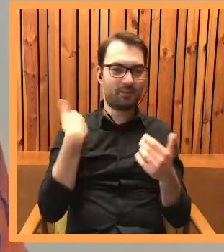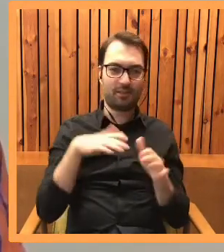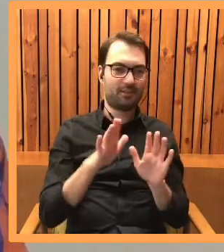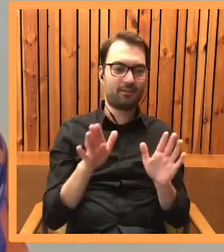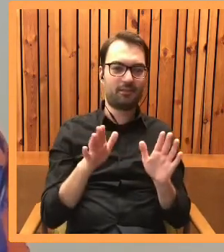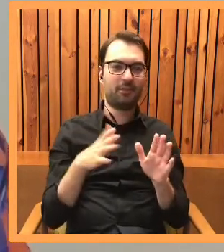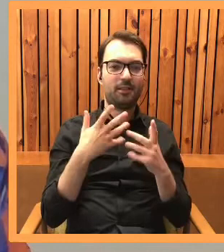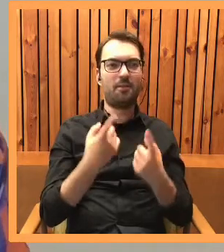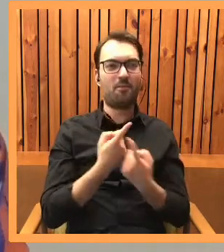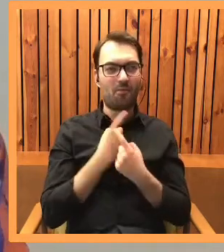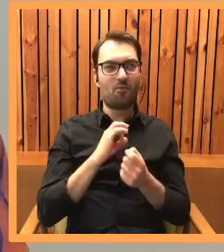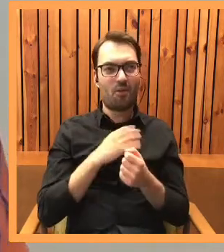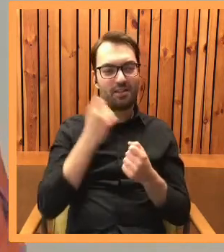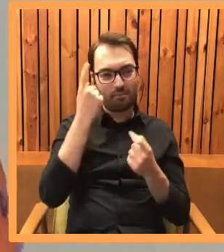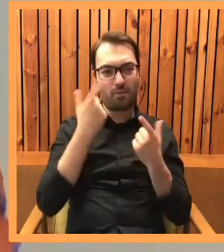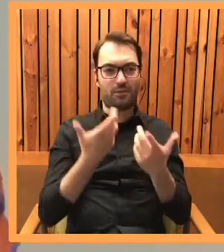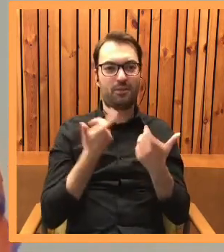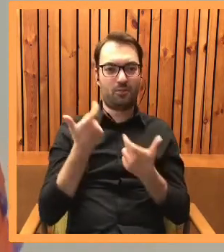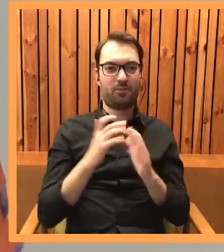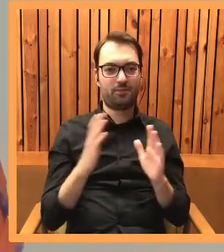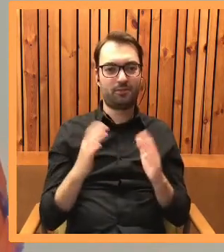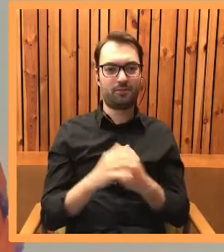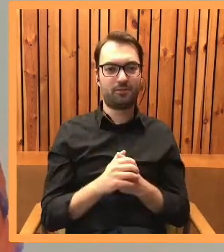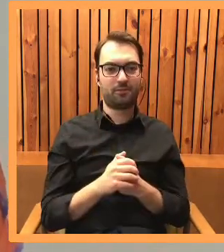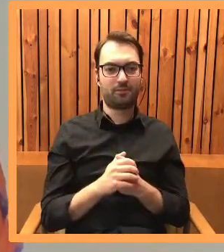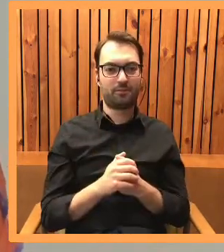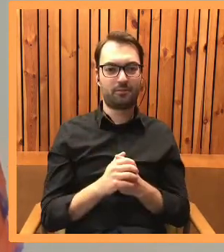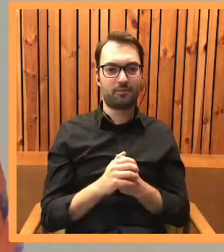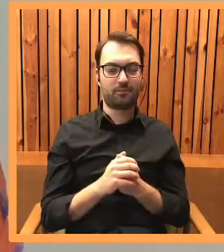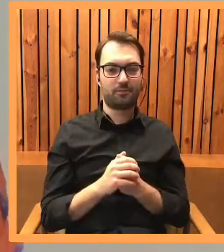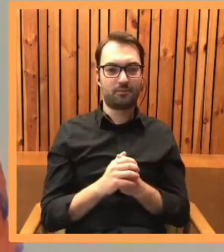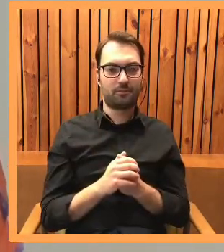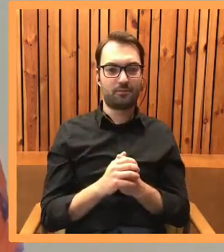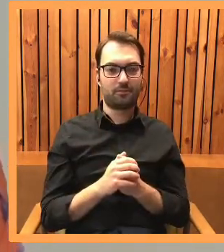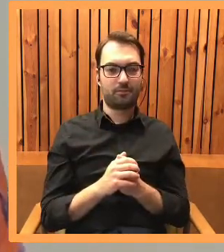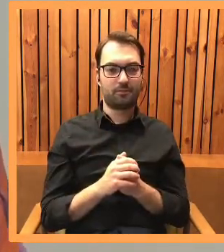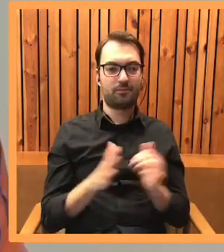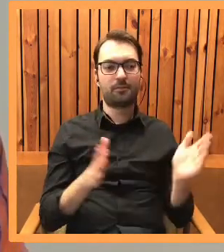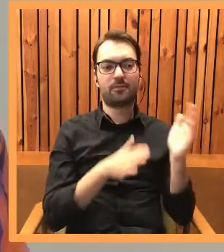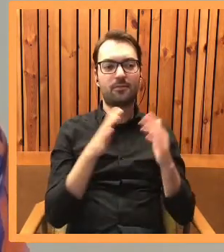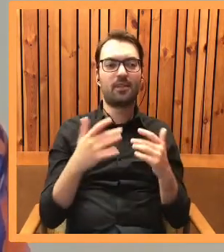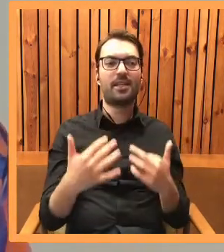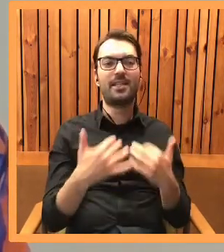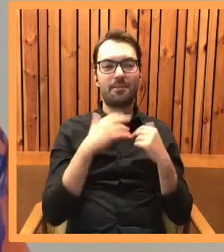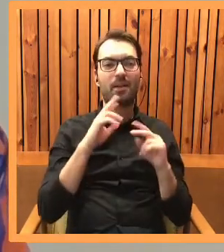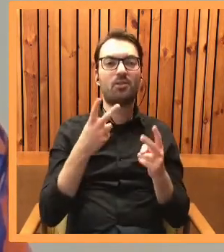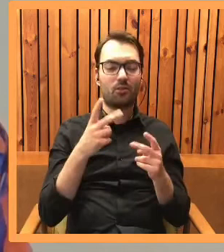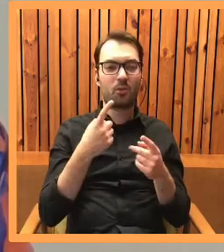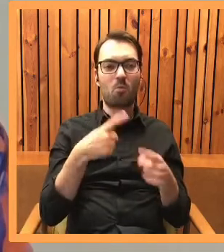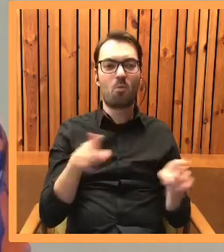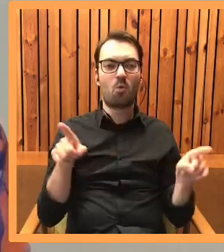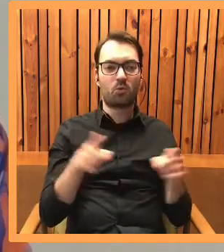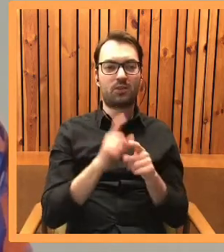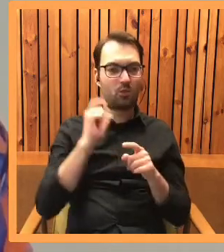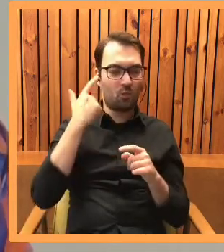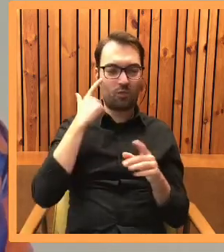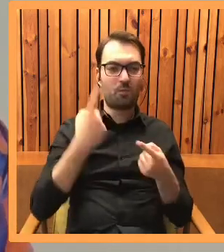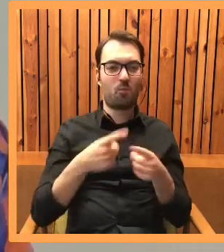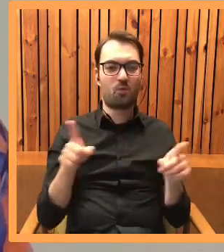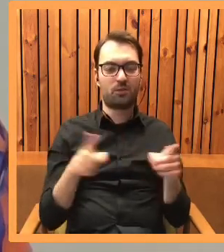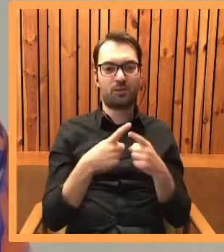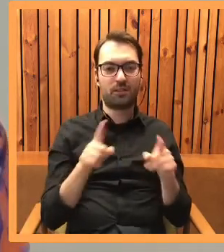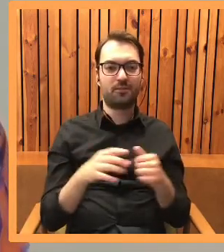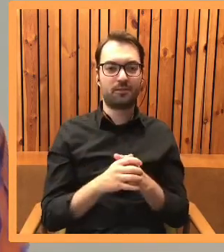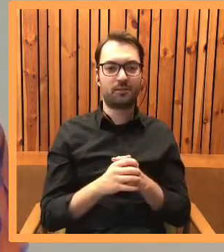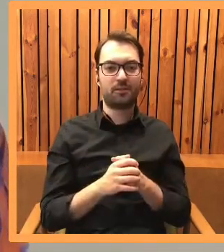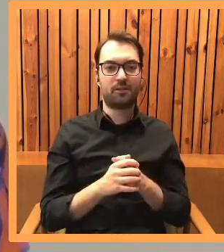bo chcę sama wpadać na swoje pomysły. Z kolei inspirację czerpię głównie z muzyki. I czasami, żeby